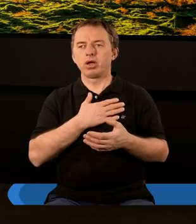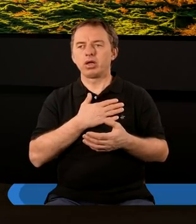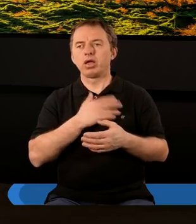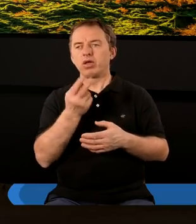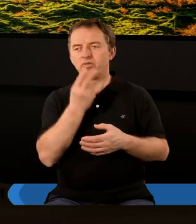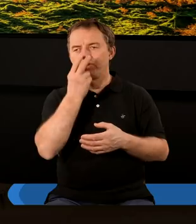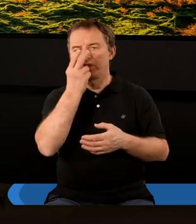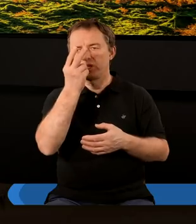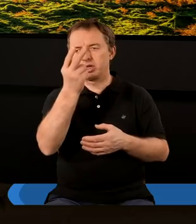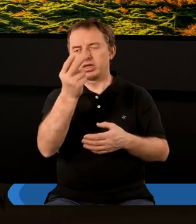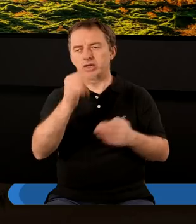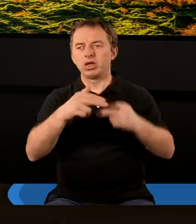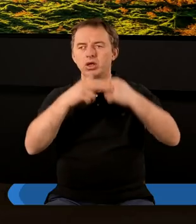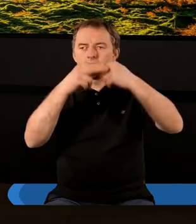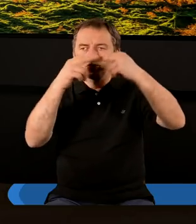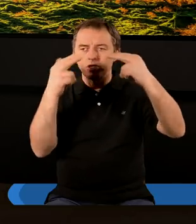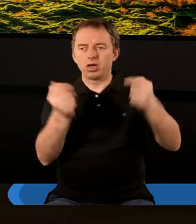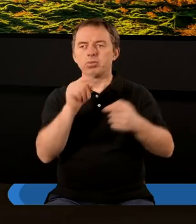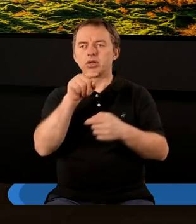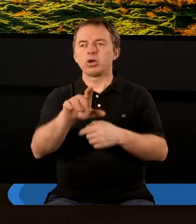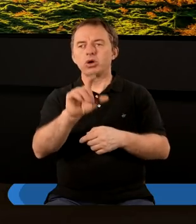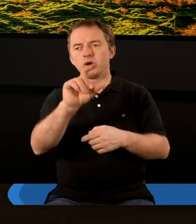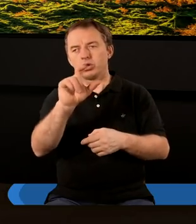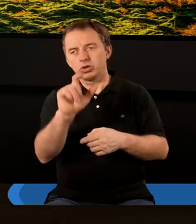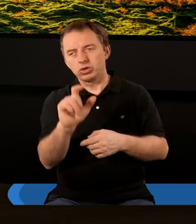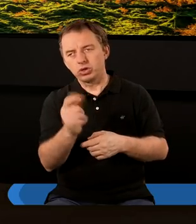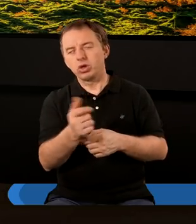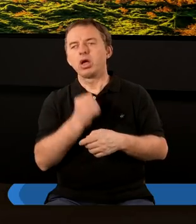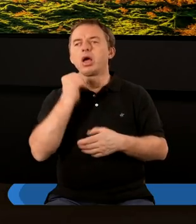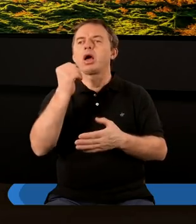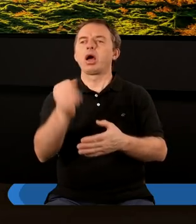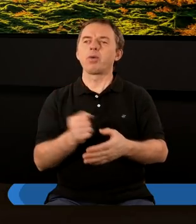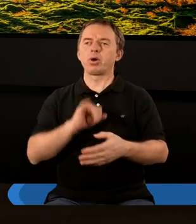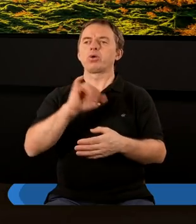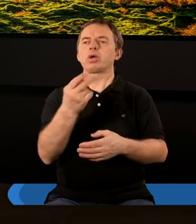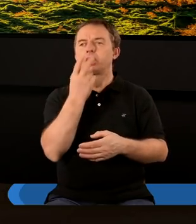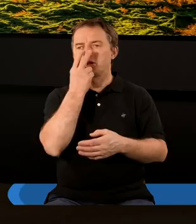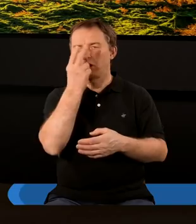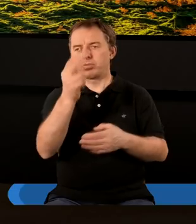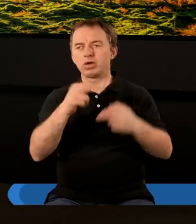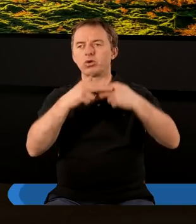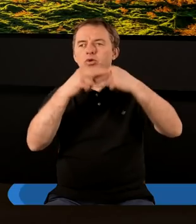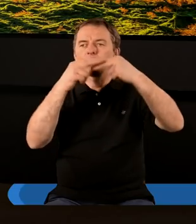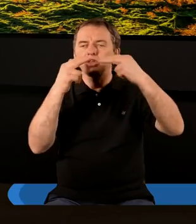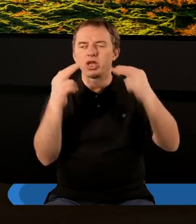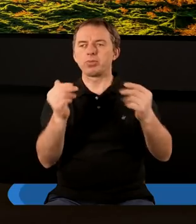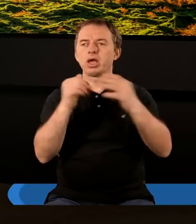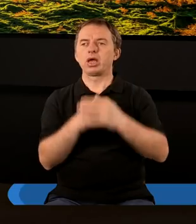ogólnie wizję nieba, czyli to, co apostoł Jan zobaczył w niebie.